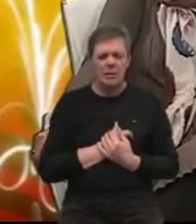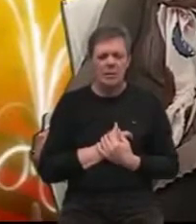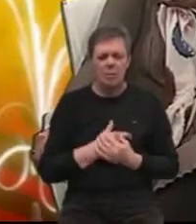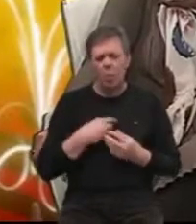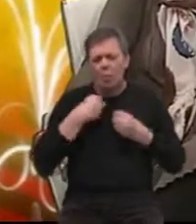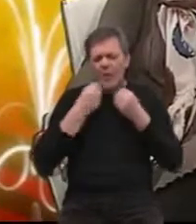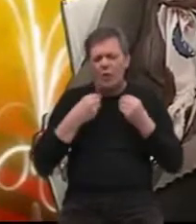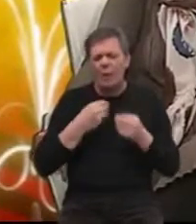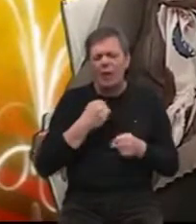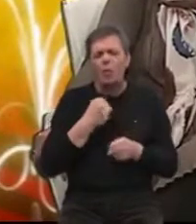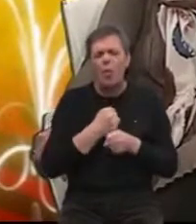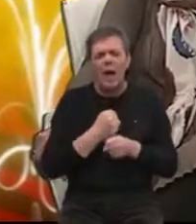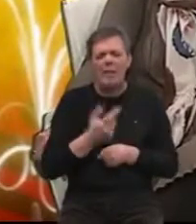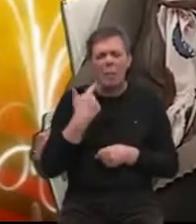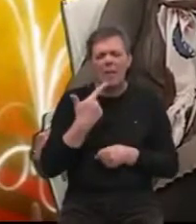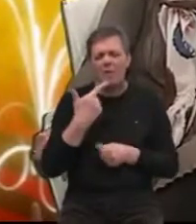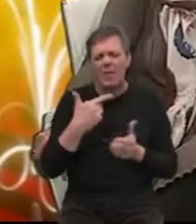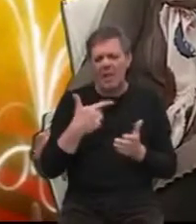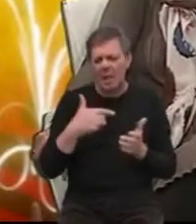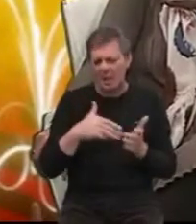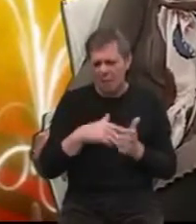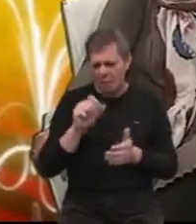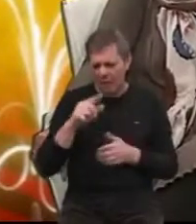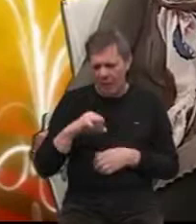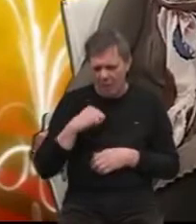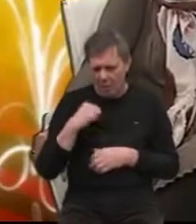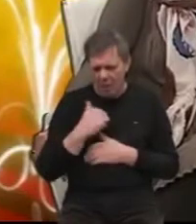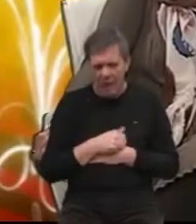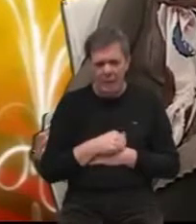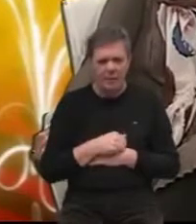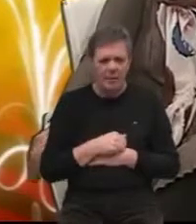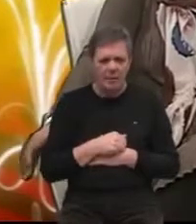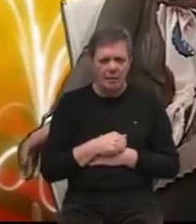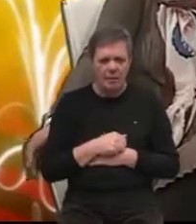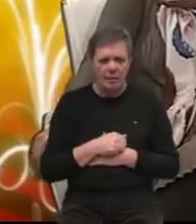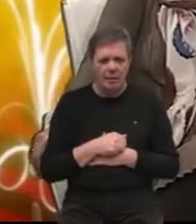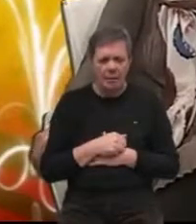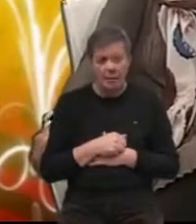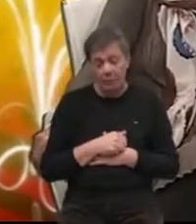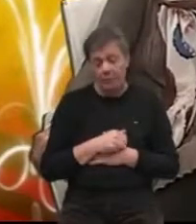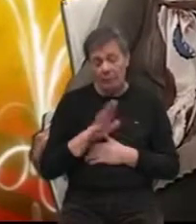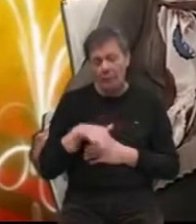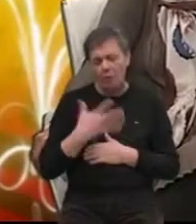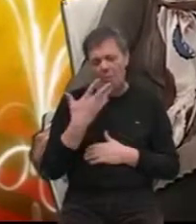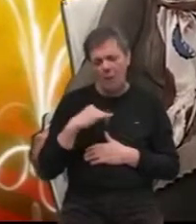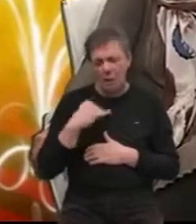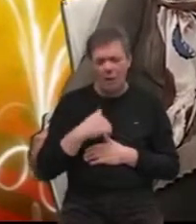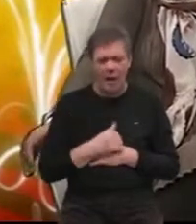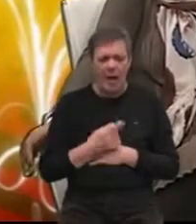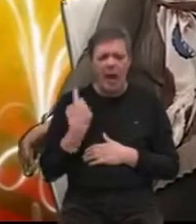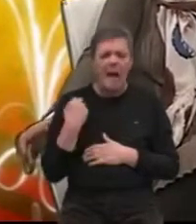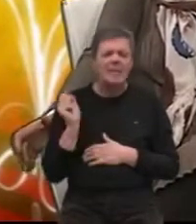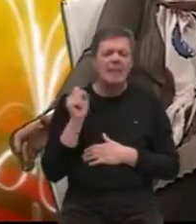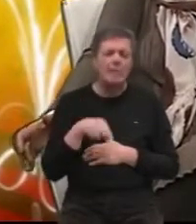savjetovalištu radim od dve i dvanejste po prilici. Sad već ima pet godina. Ali sam